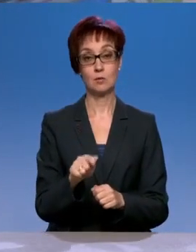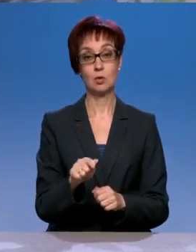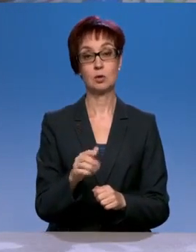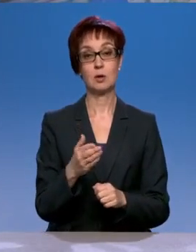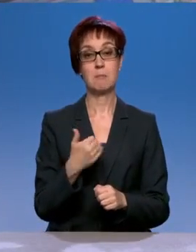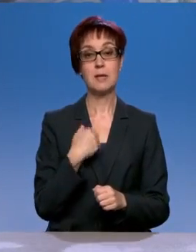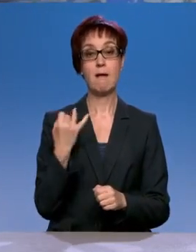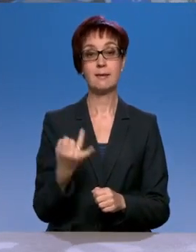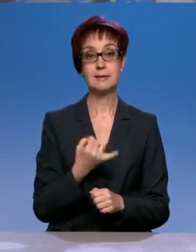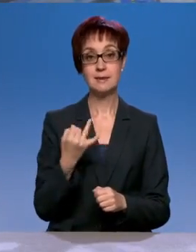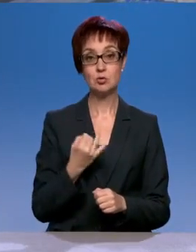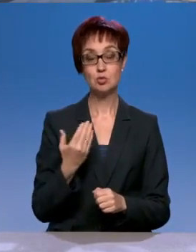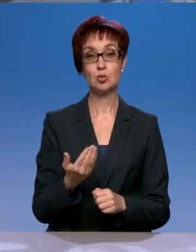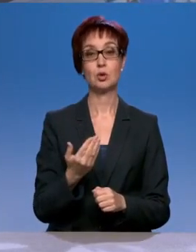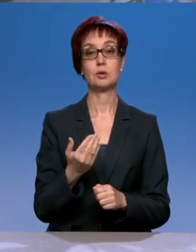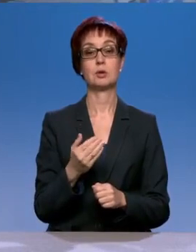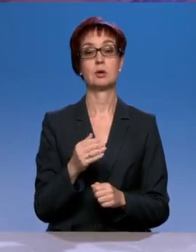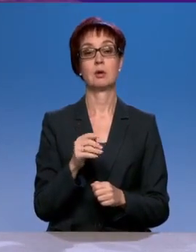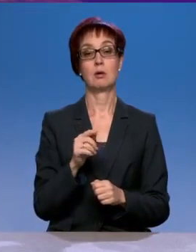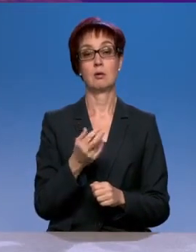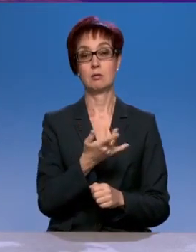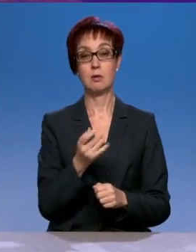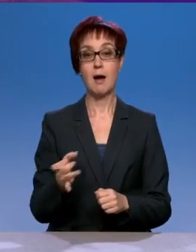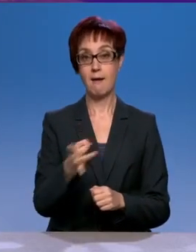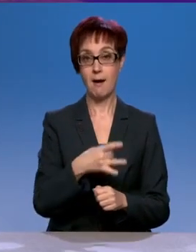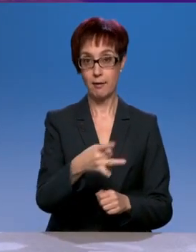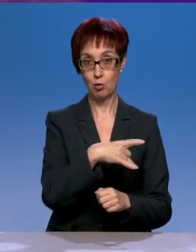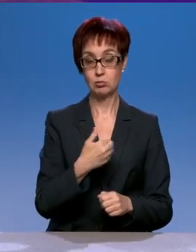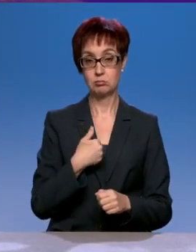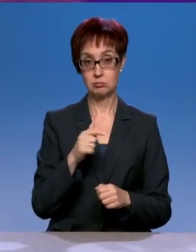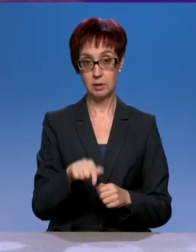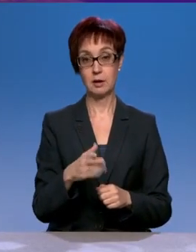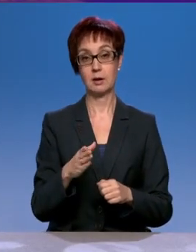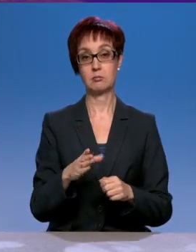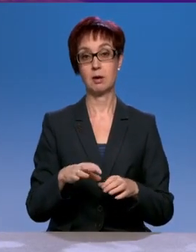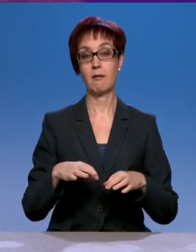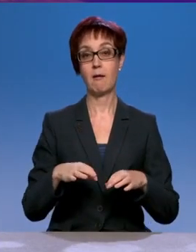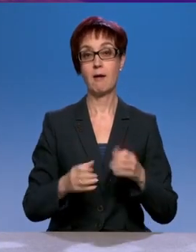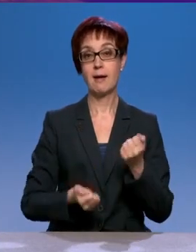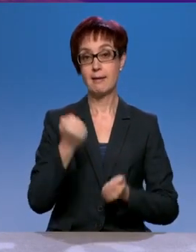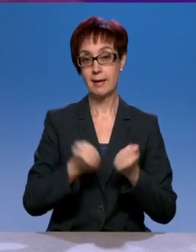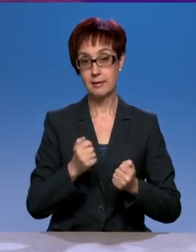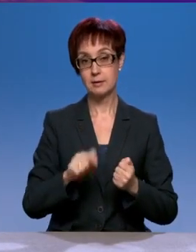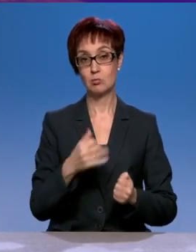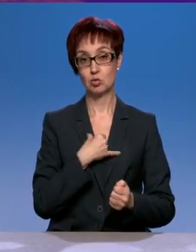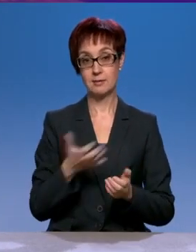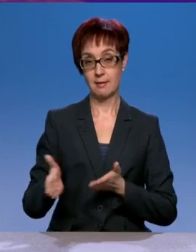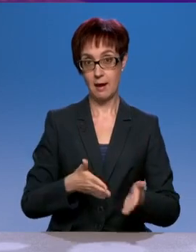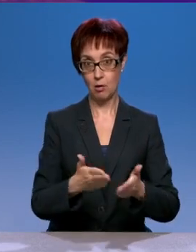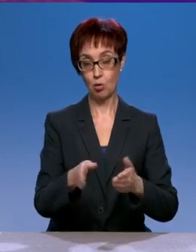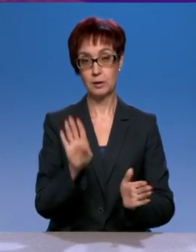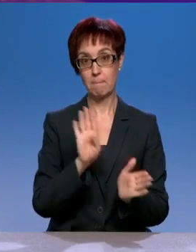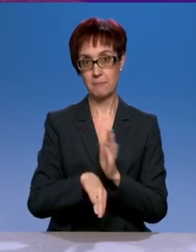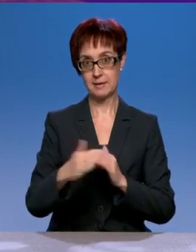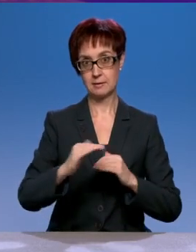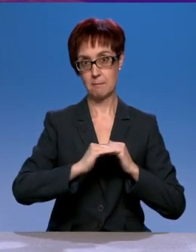интересует, Честерский район. Мы вот двигаемся по дорогам, которые вообще не имеют покрытия, щебень. Я,